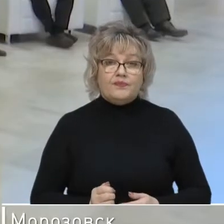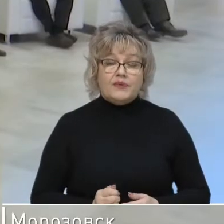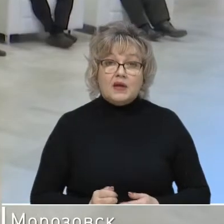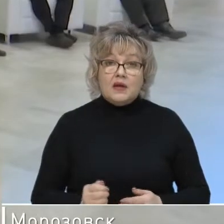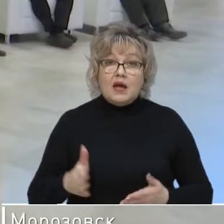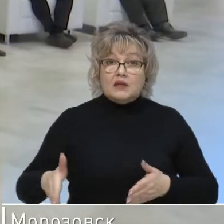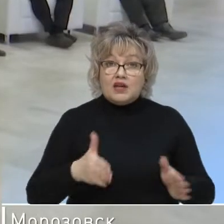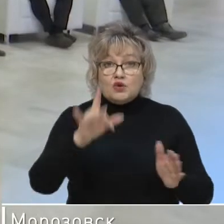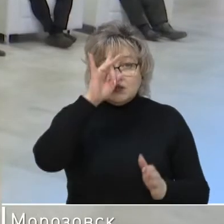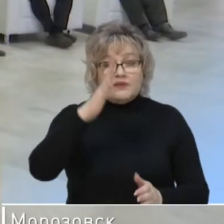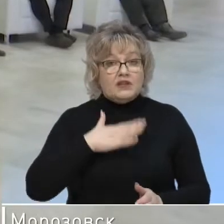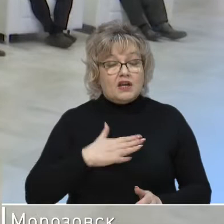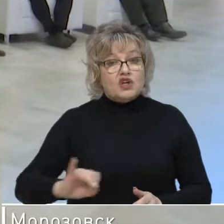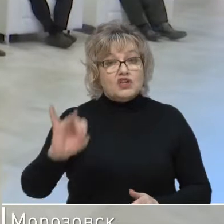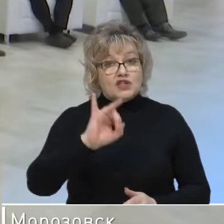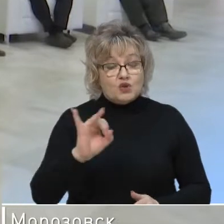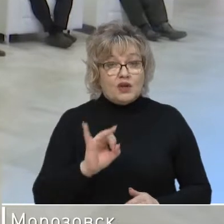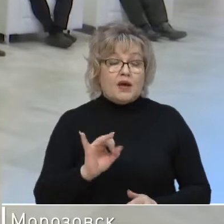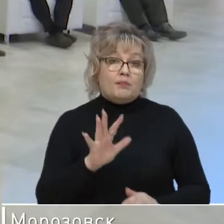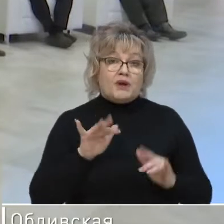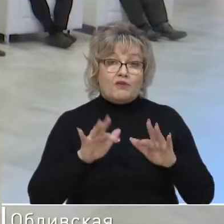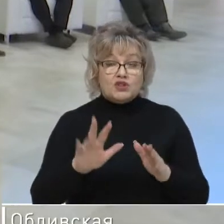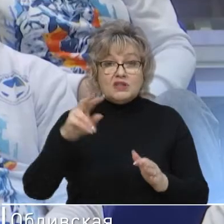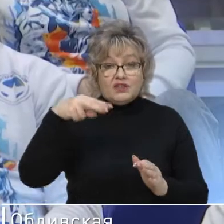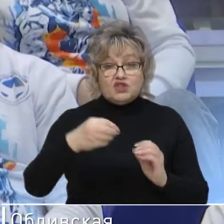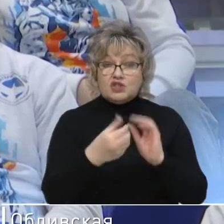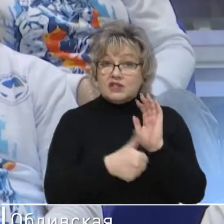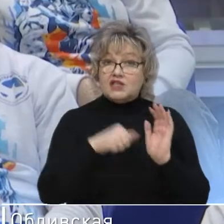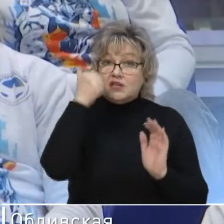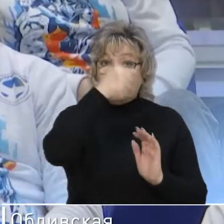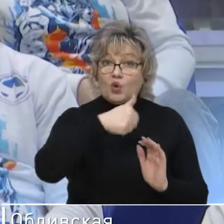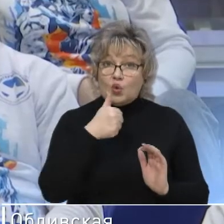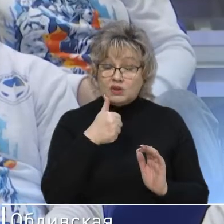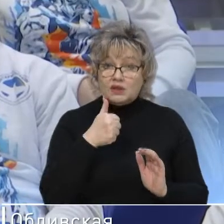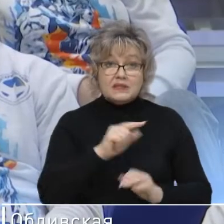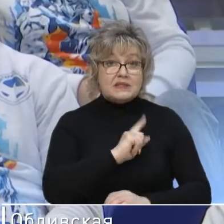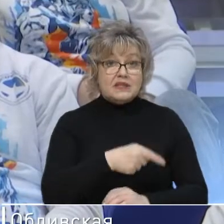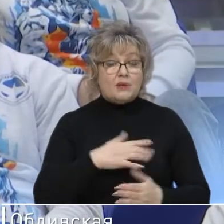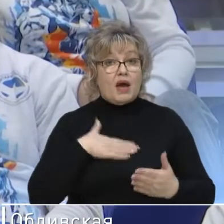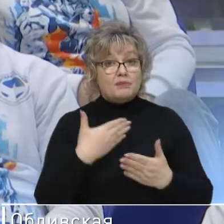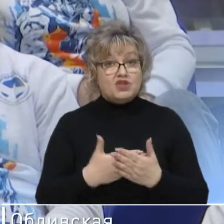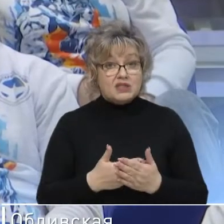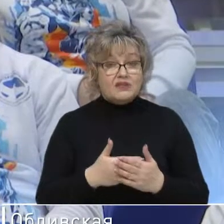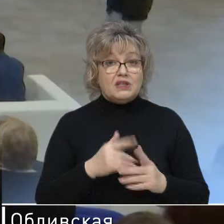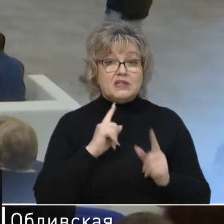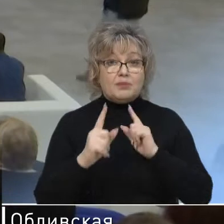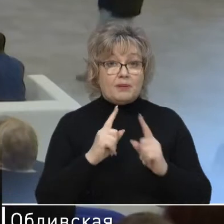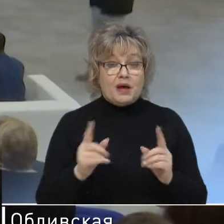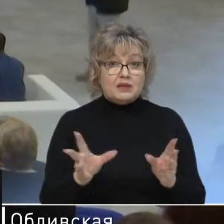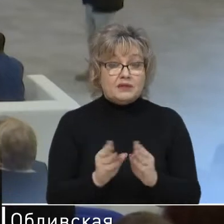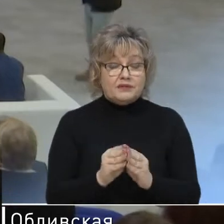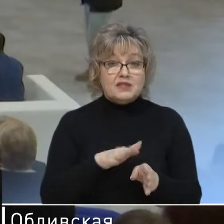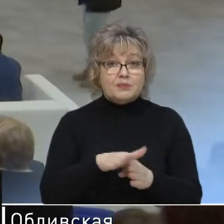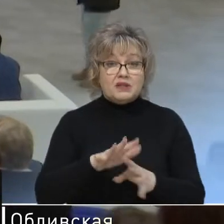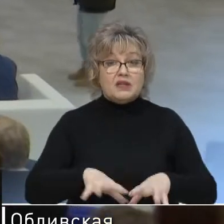Дороги славы «Наша история» проводится с 2016 года силами общественных дипломатов при содействии